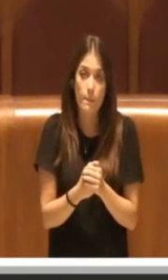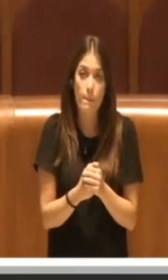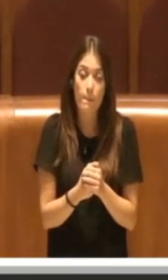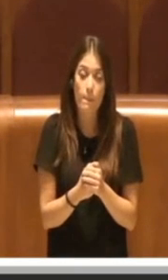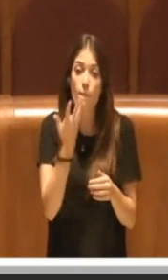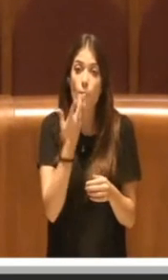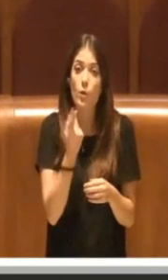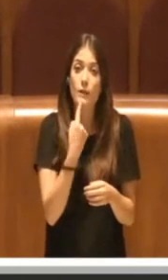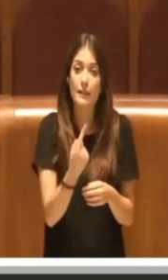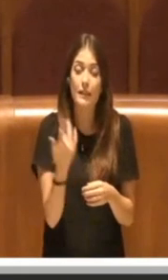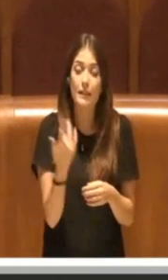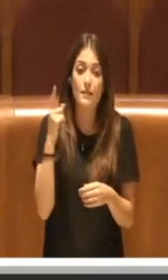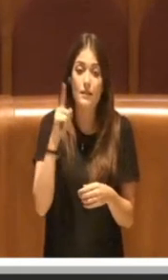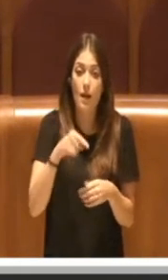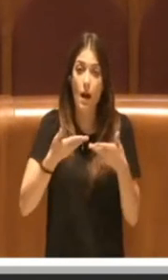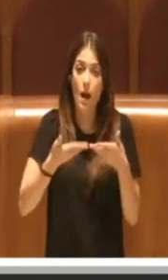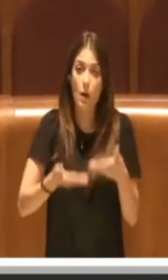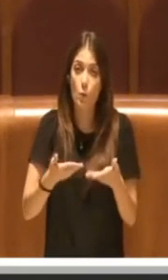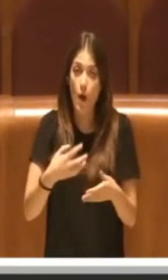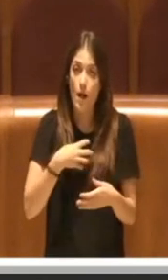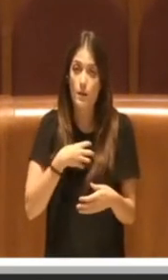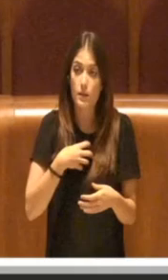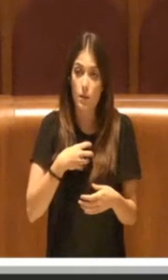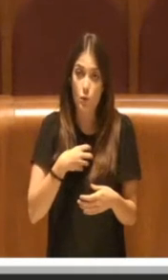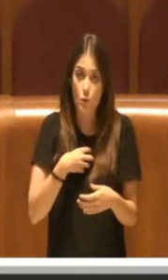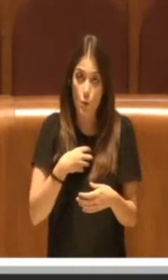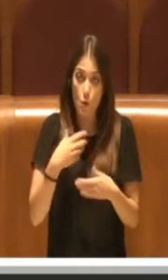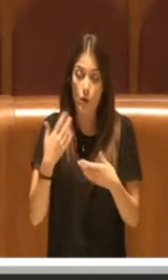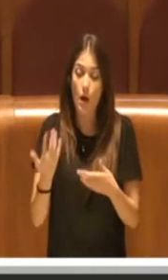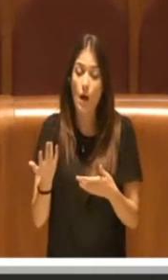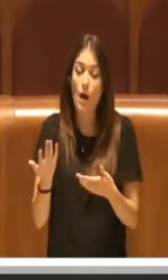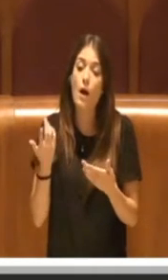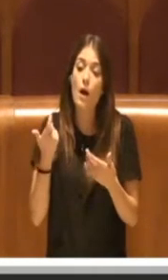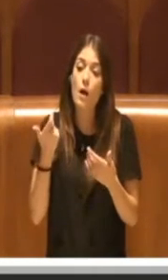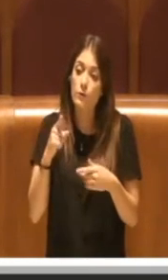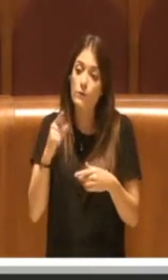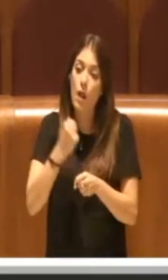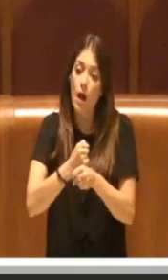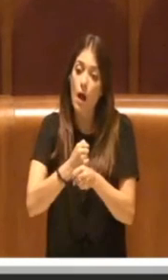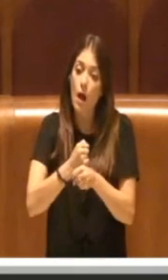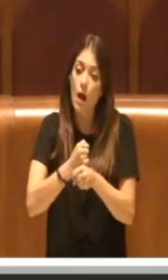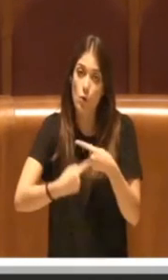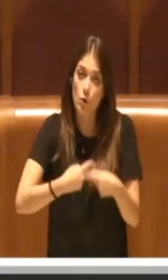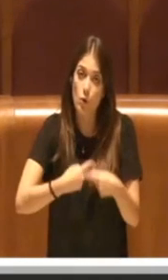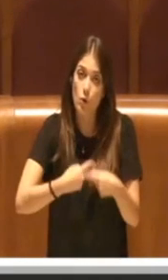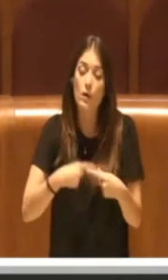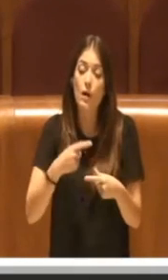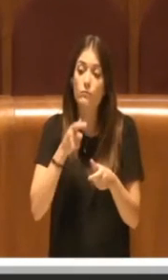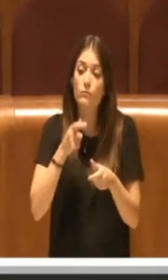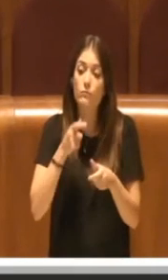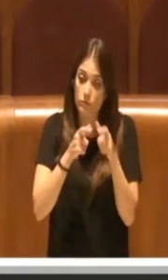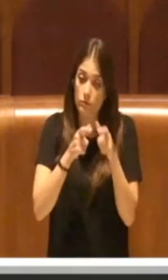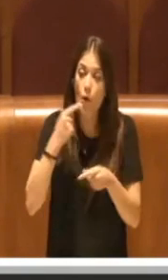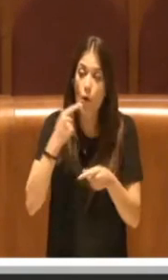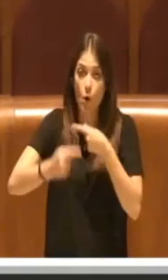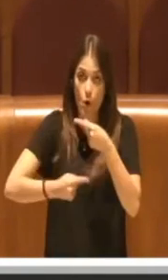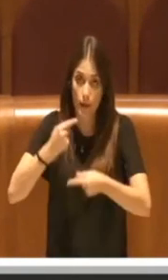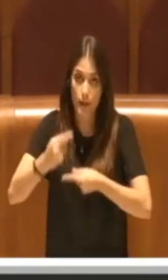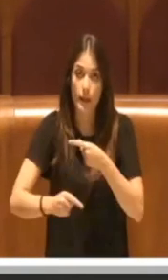anche l'attuale assessora per aver ripreso le fila di questo lavoro e aver continuato le interlocuzioni con